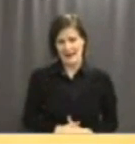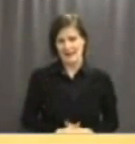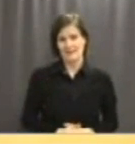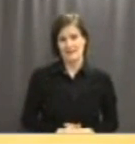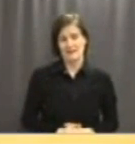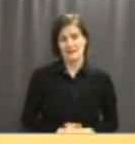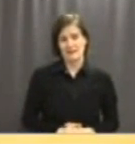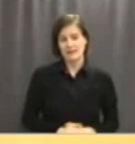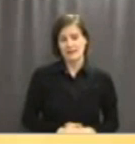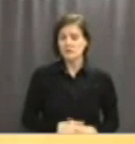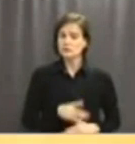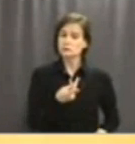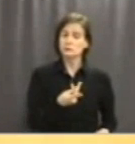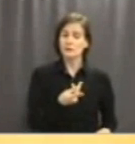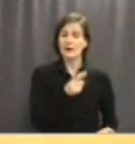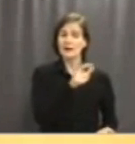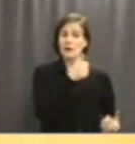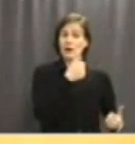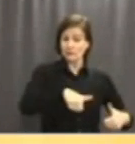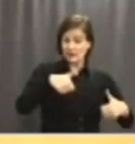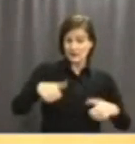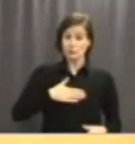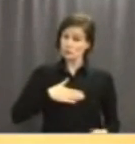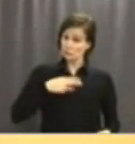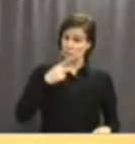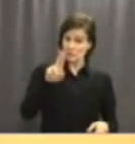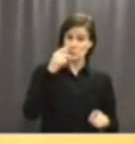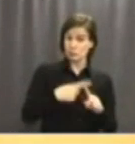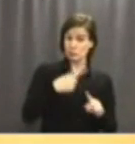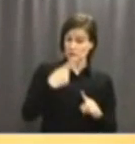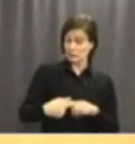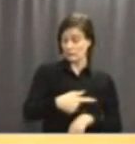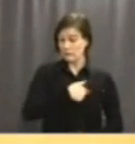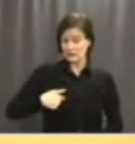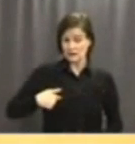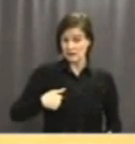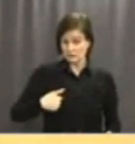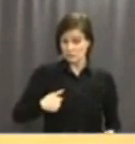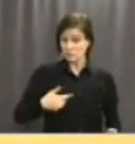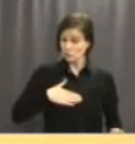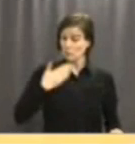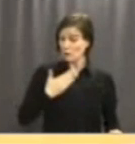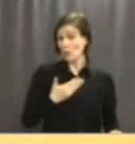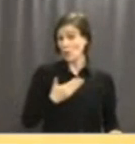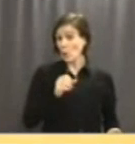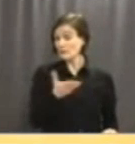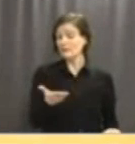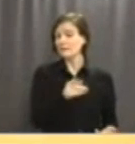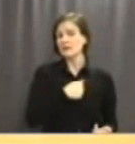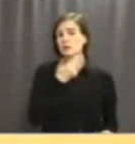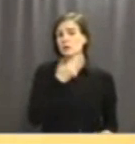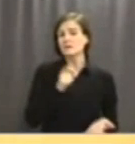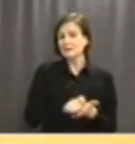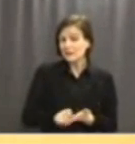faktum att köpmännens organisation var positiva till det här. Annars hade vi inte skrivit motionen. Och jag tycker också att